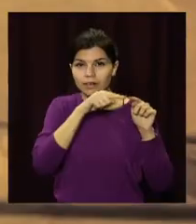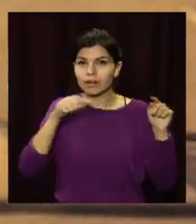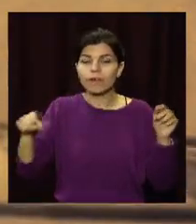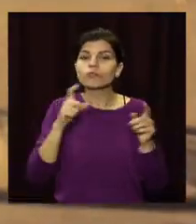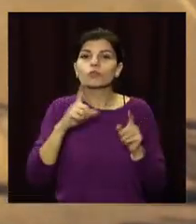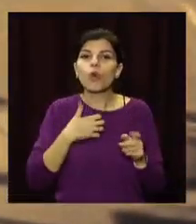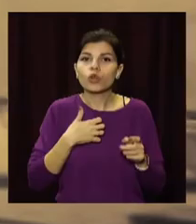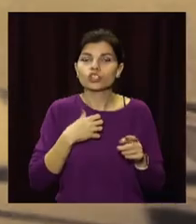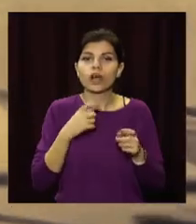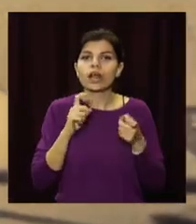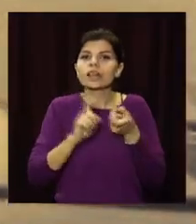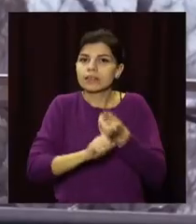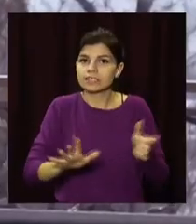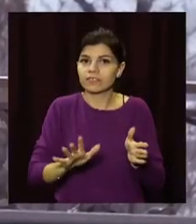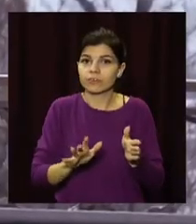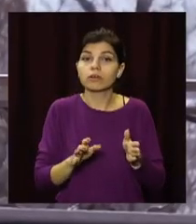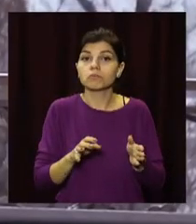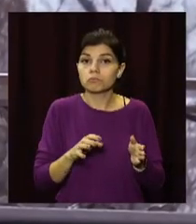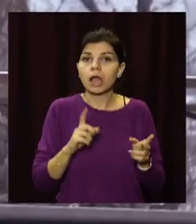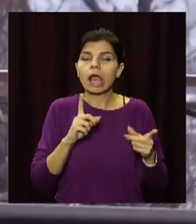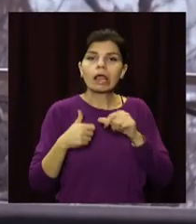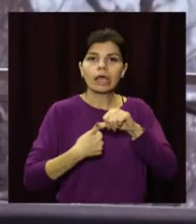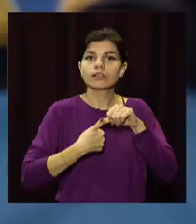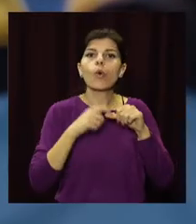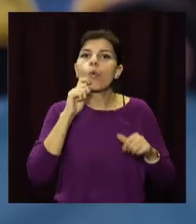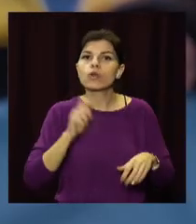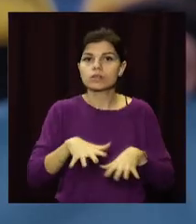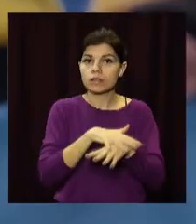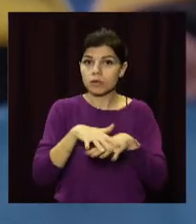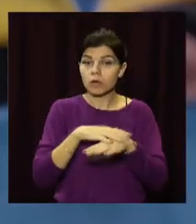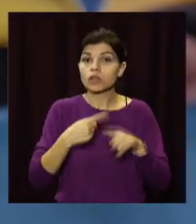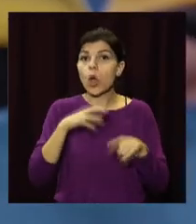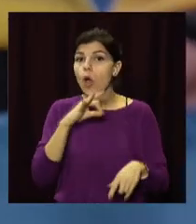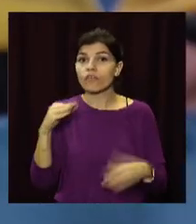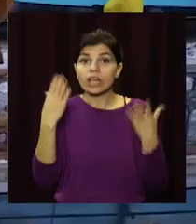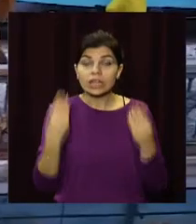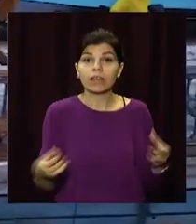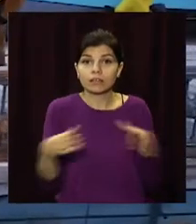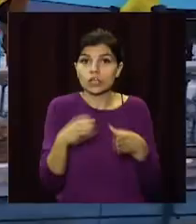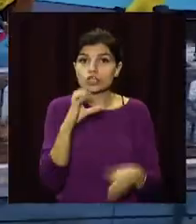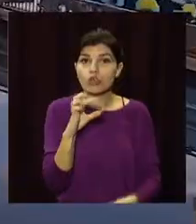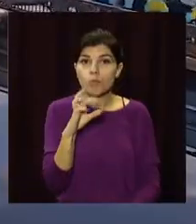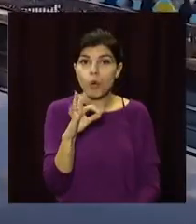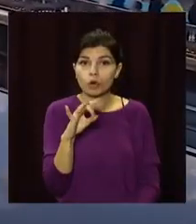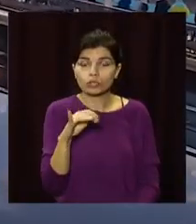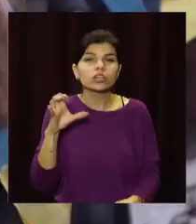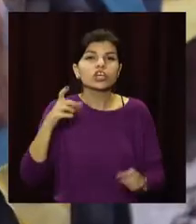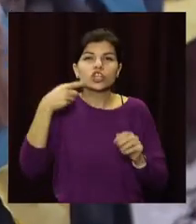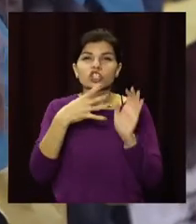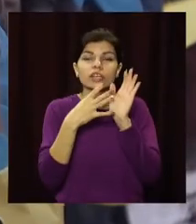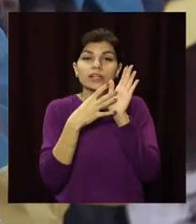Акція стала демонстрацією єдності українського народу. Проте офіційно День Соборності в Україні святкують з 1999